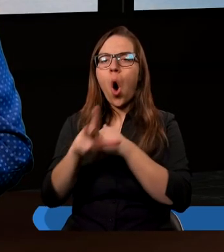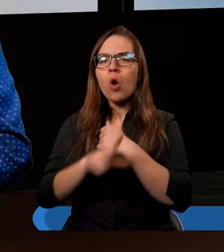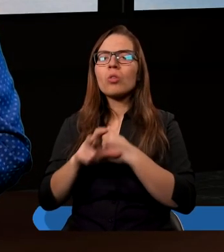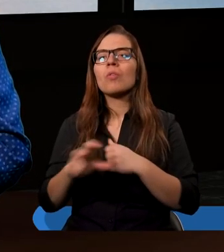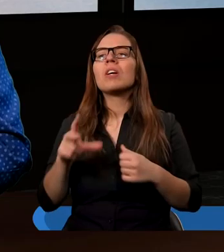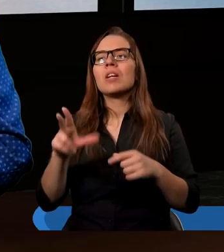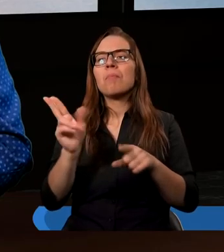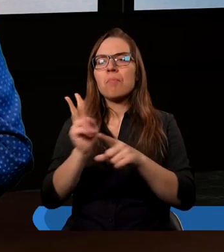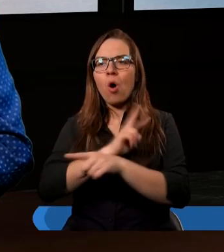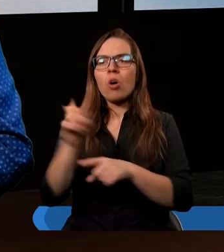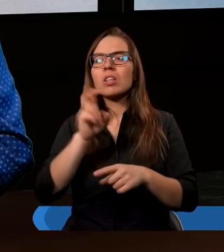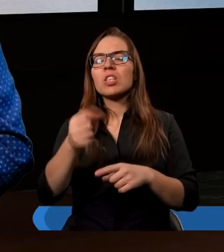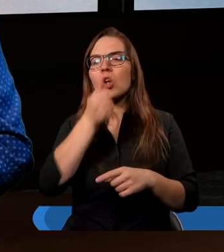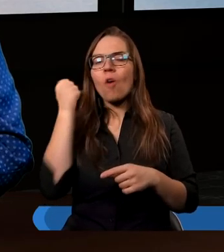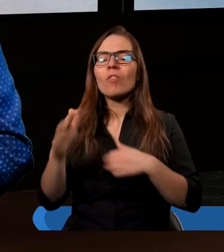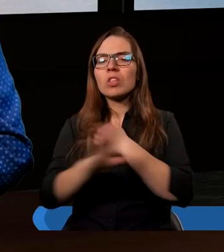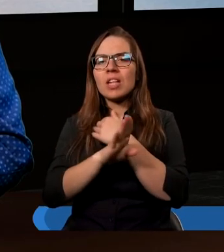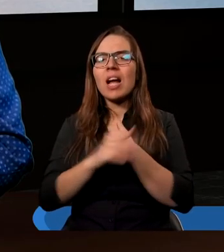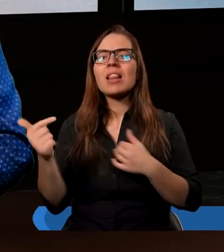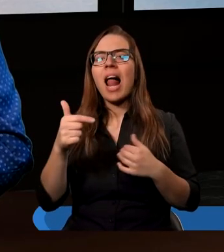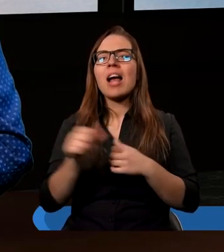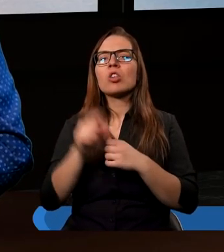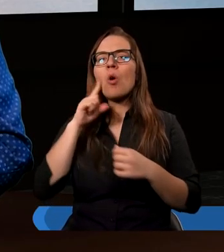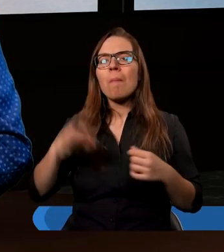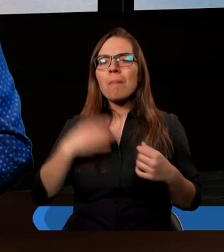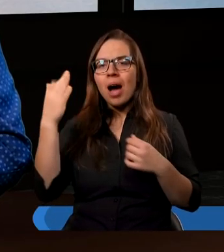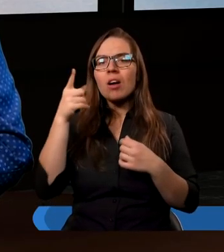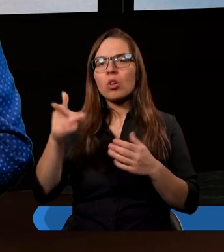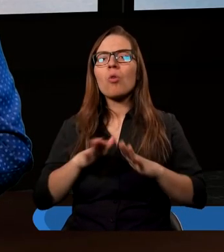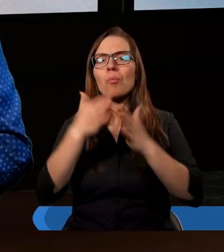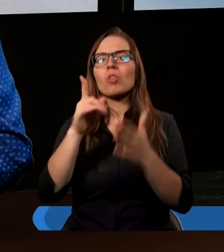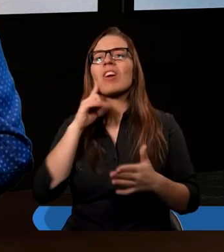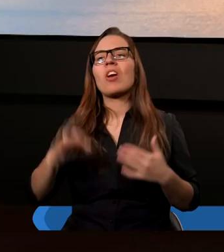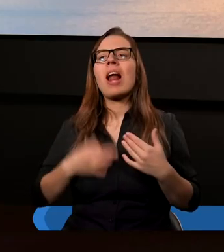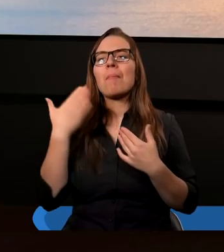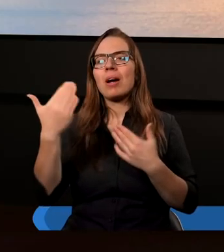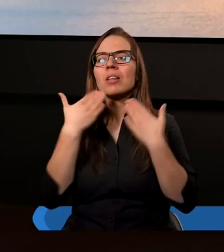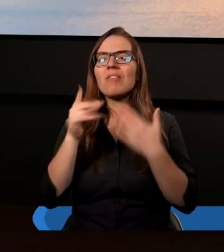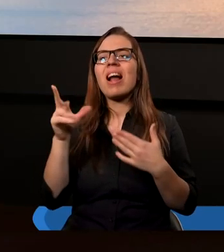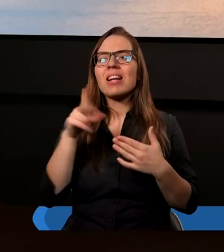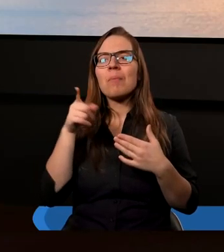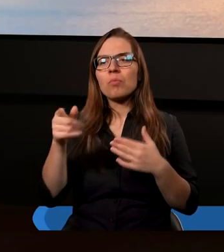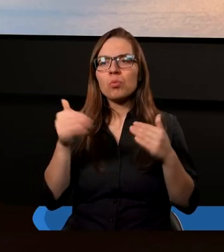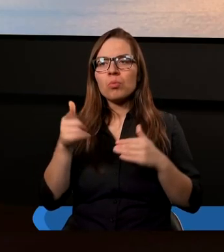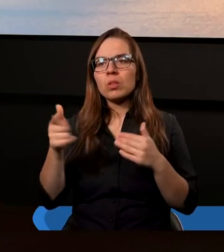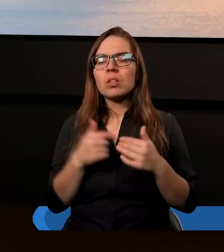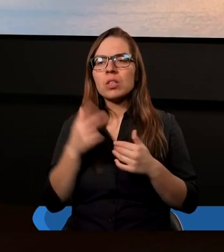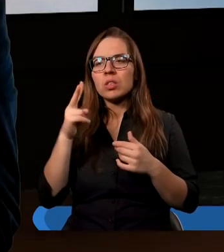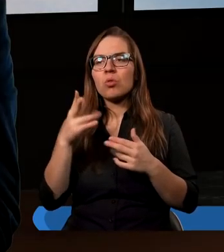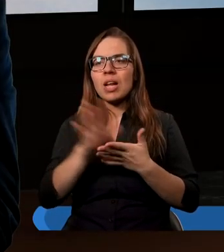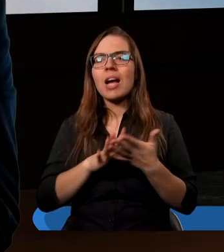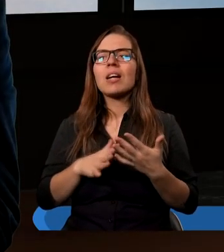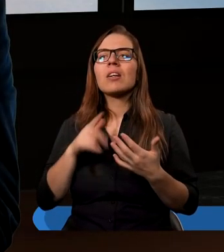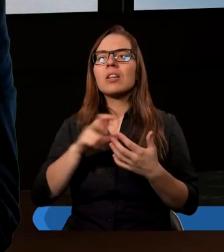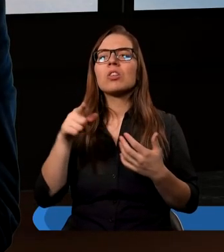polnych, czy z owoców drzew należy do Pana. Jest ona poświęcona Panu. Dziękuję. Wadamarek, musisz przeczytać ten drugi tekst?